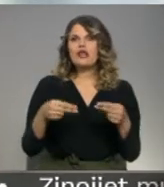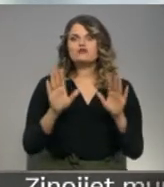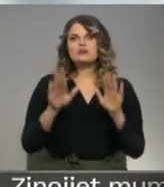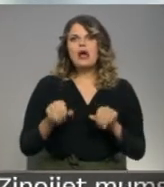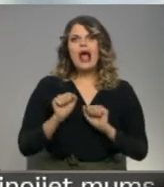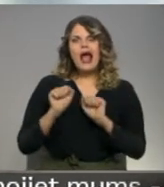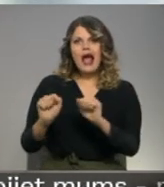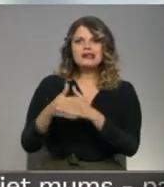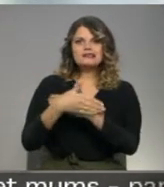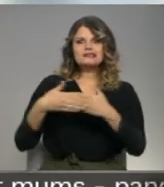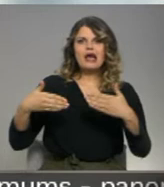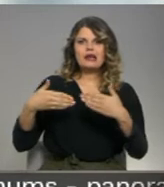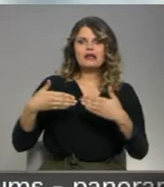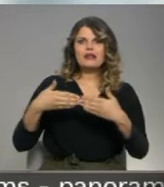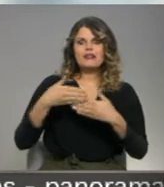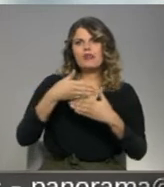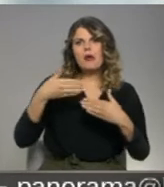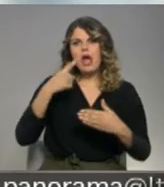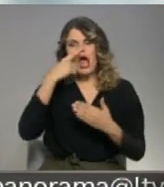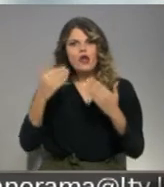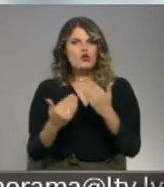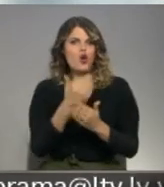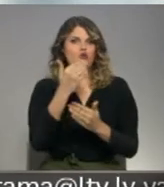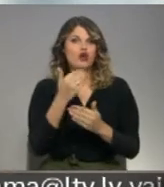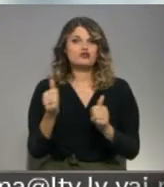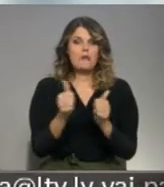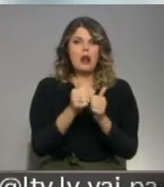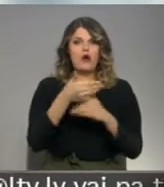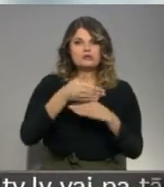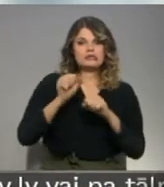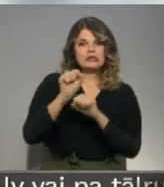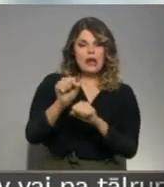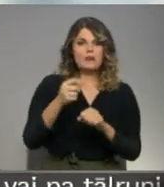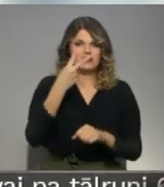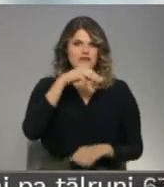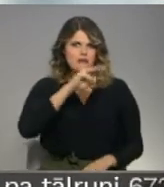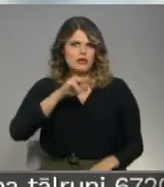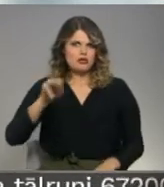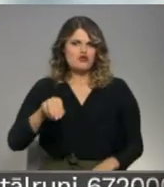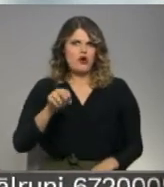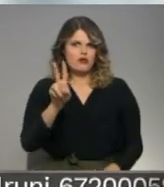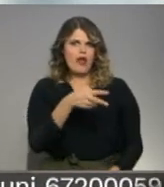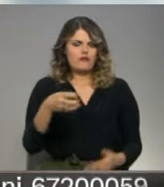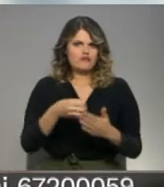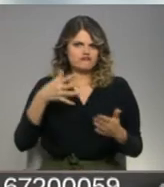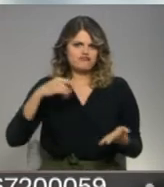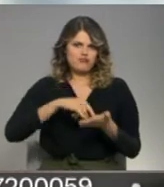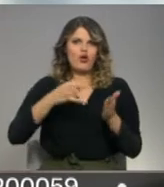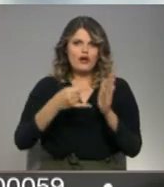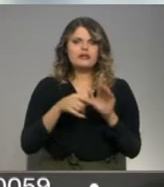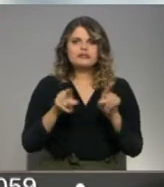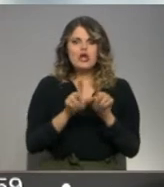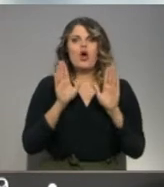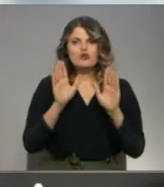aizsargdambie atjaunošanu. Līdzsakus dambim gan drīz divus miljonus eiro vērtējā projektā paredzēts atjaunot arī sūkņu